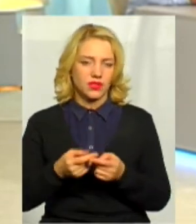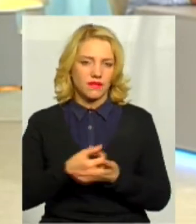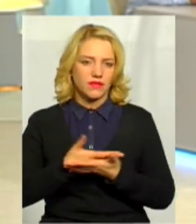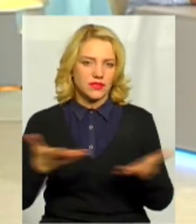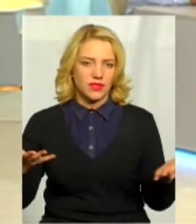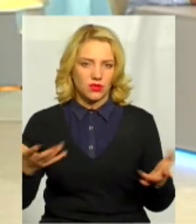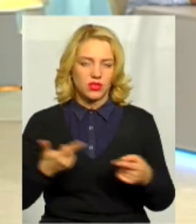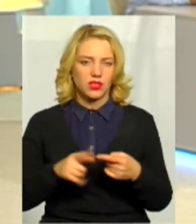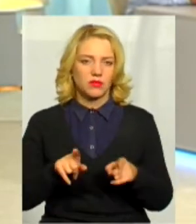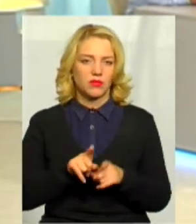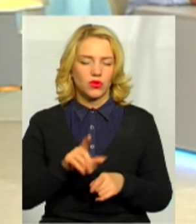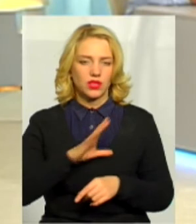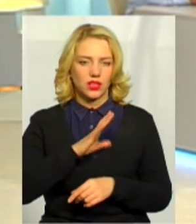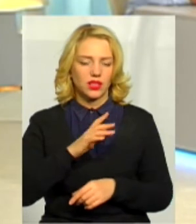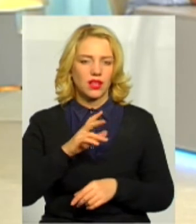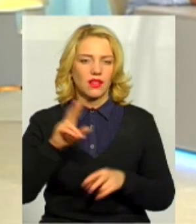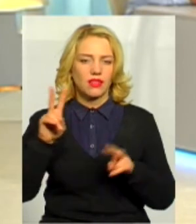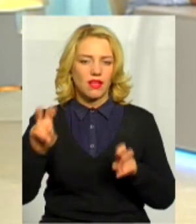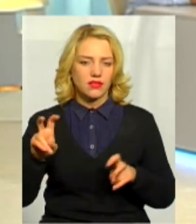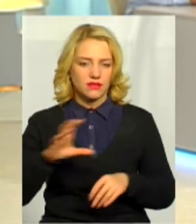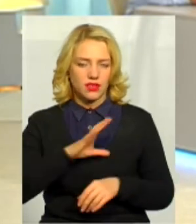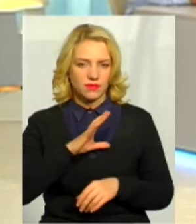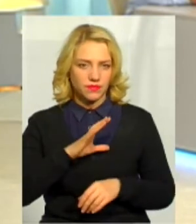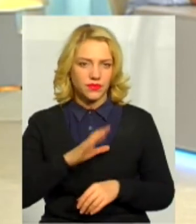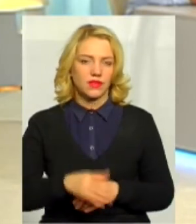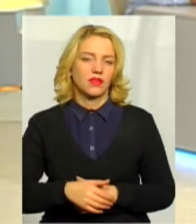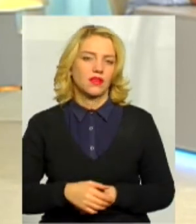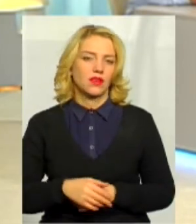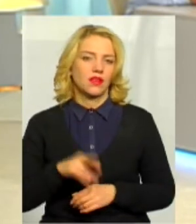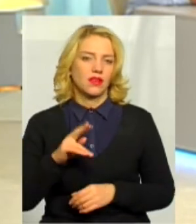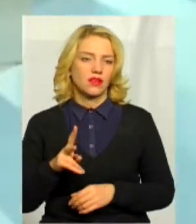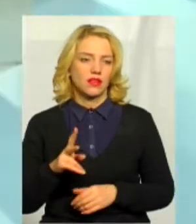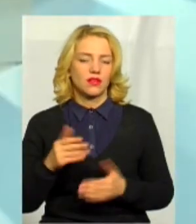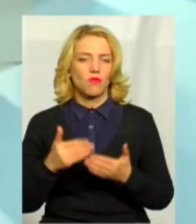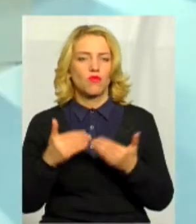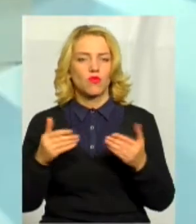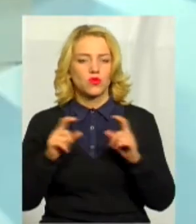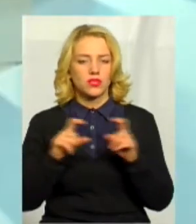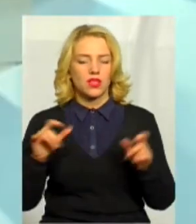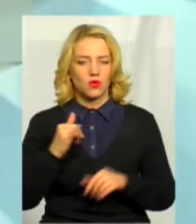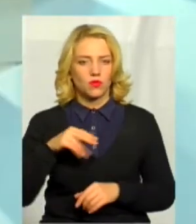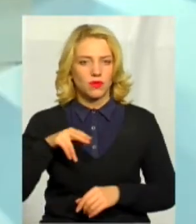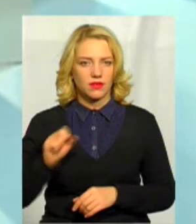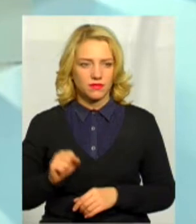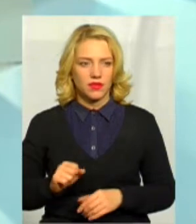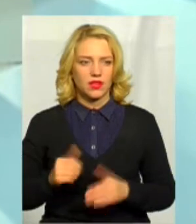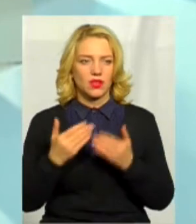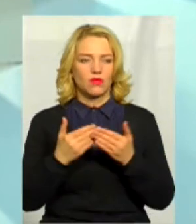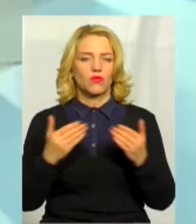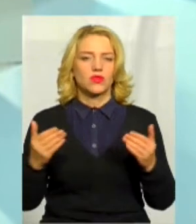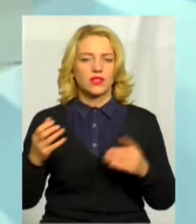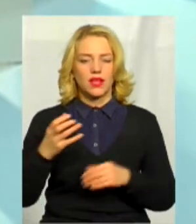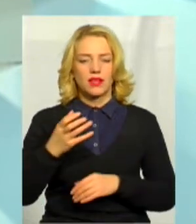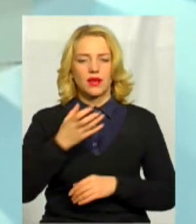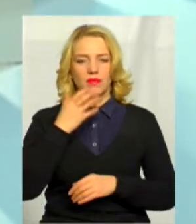Були такі назви, як музей УПА, музей Південно